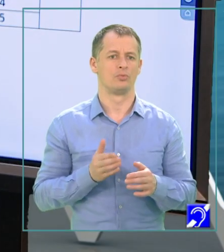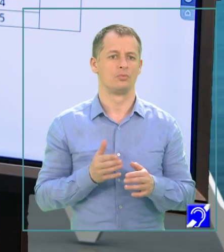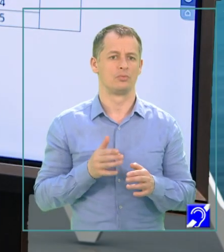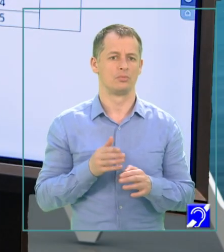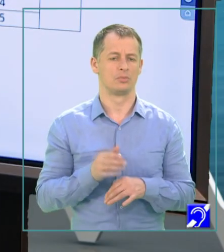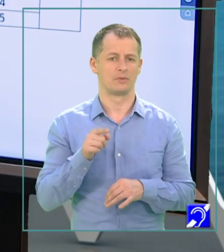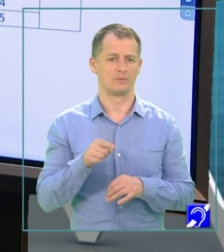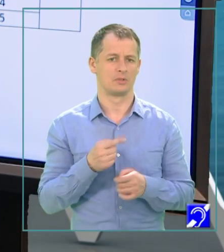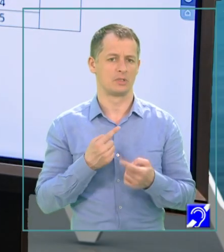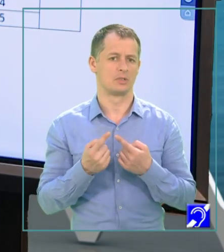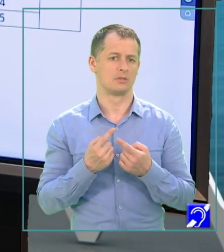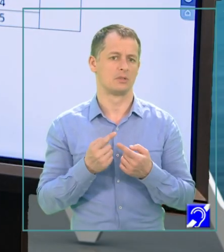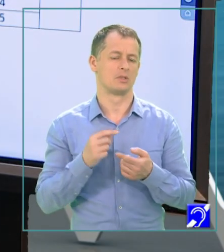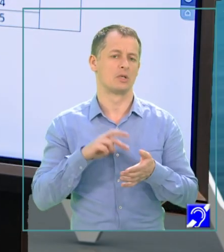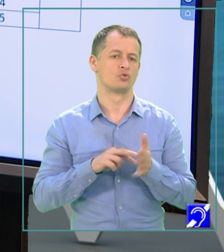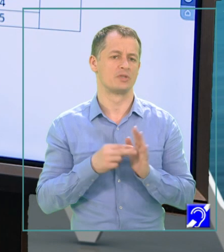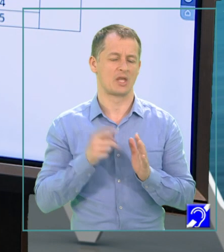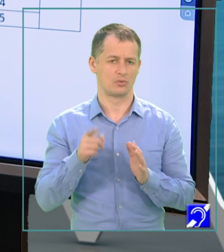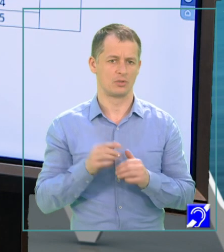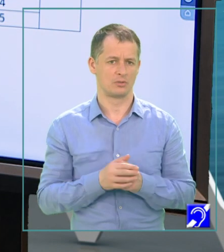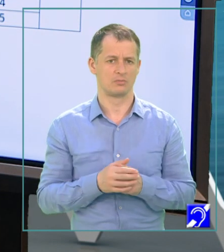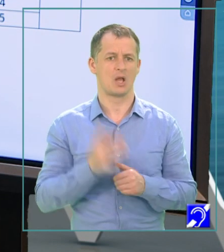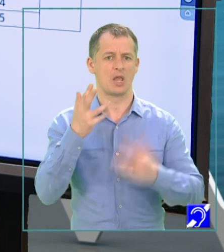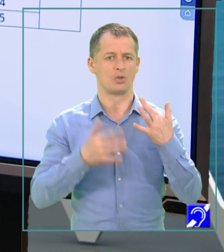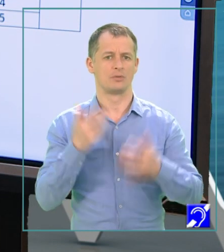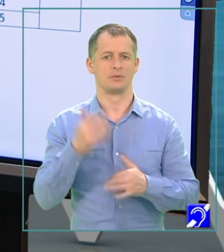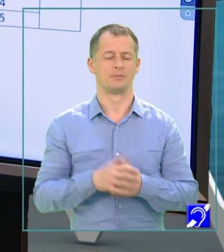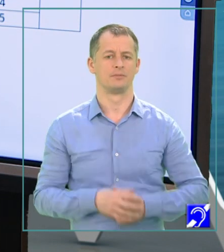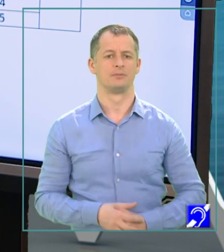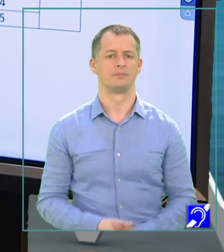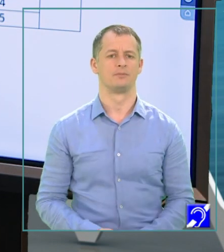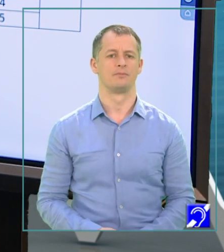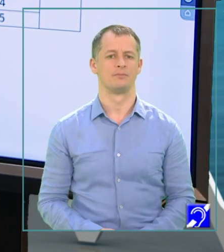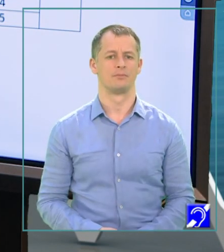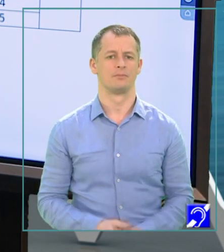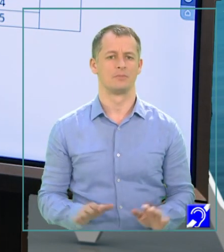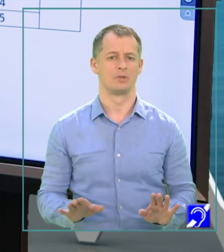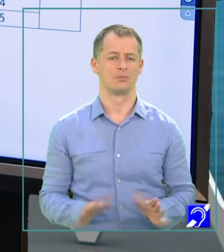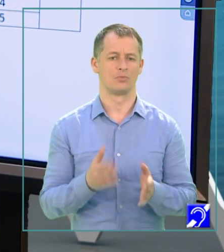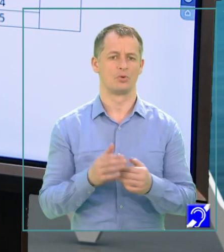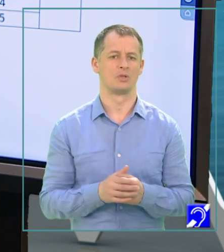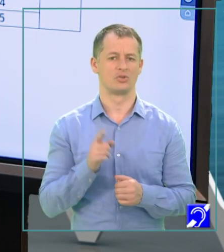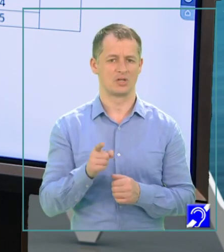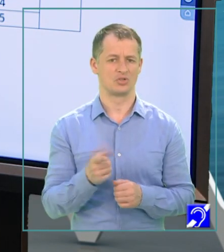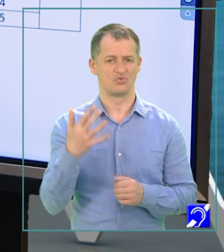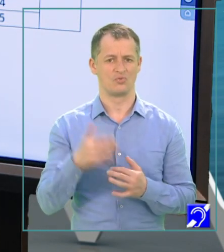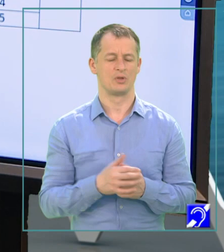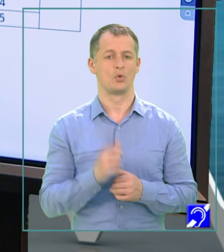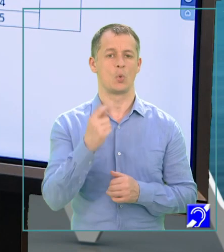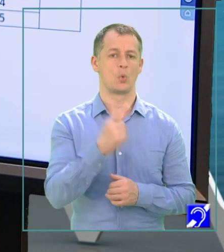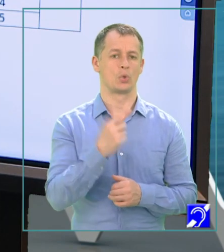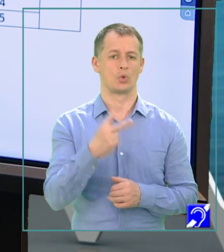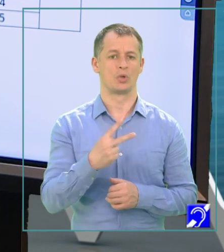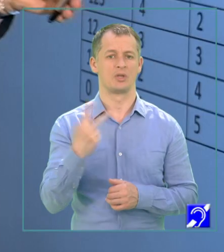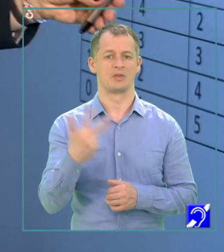Observăm aici execuția acestui algoritm pornind de același număr, 1, 2, 3, 4, 5